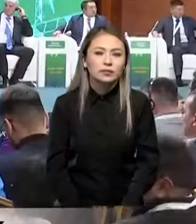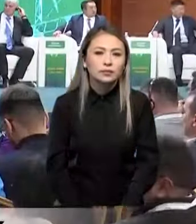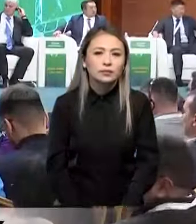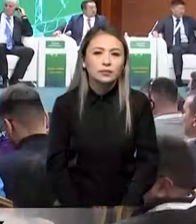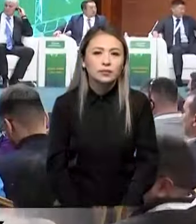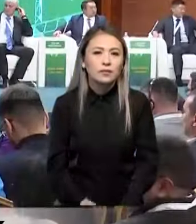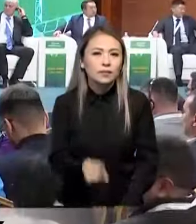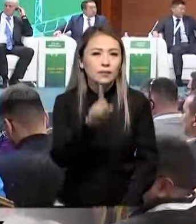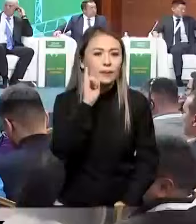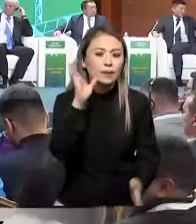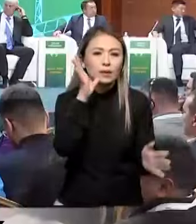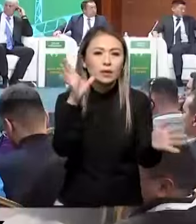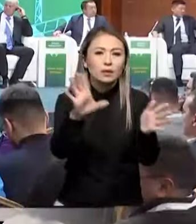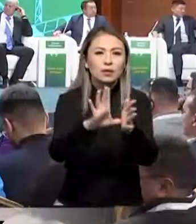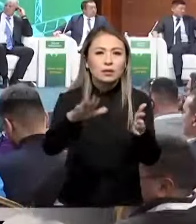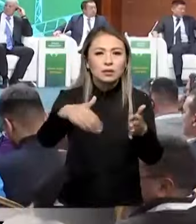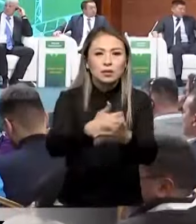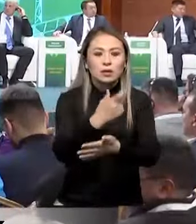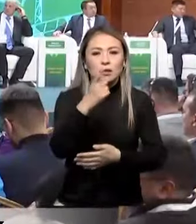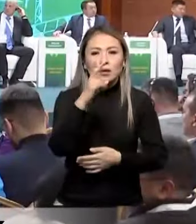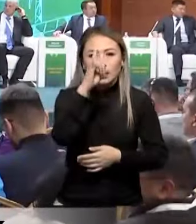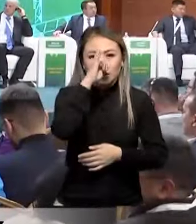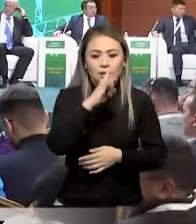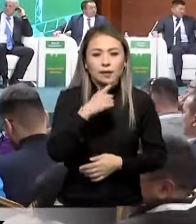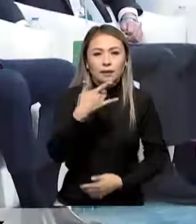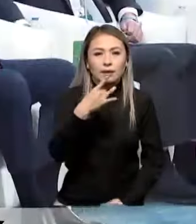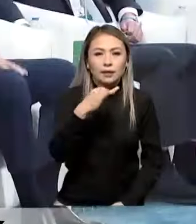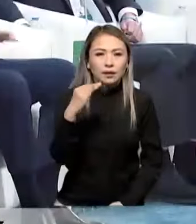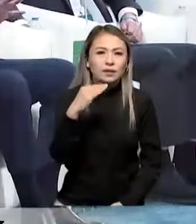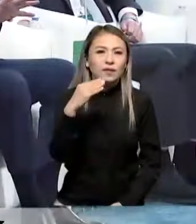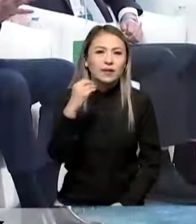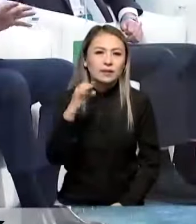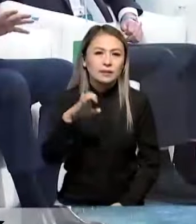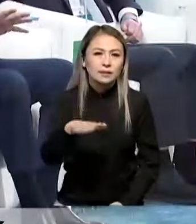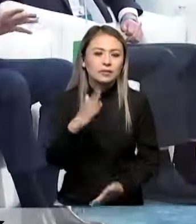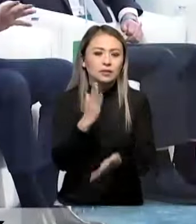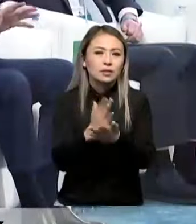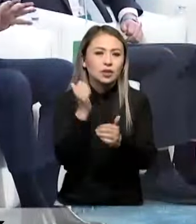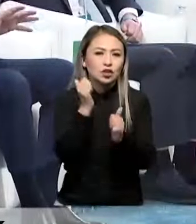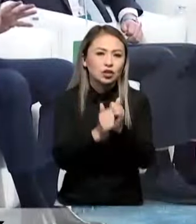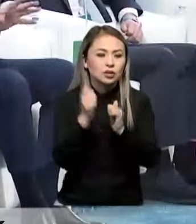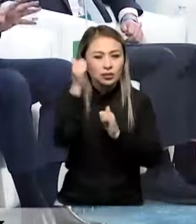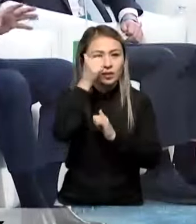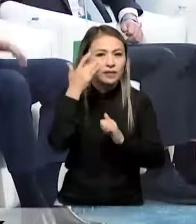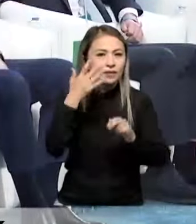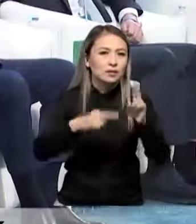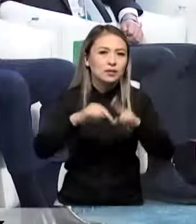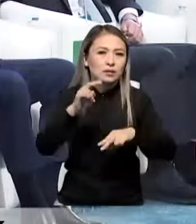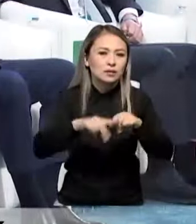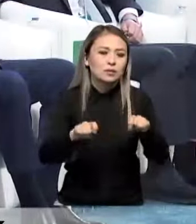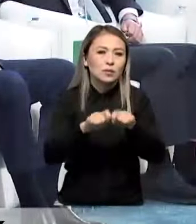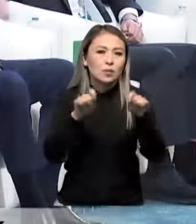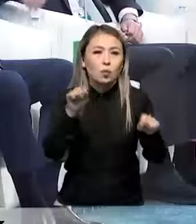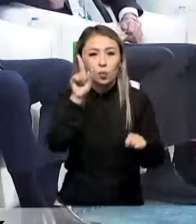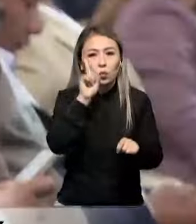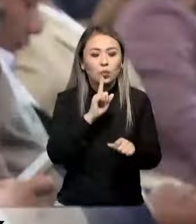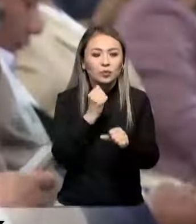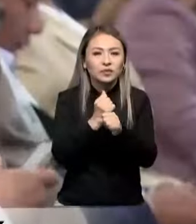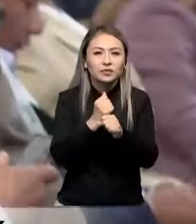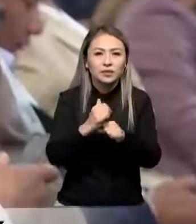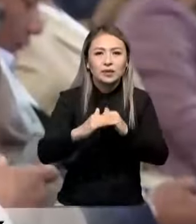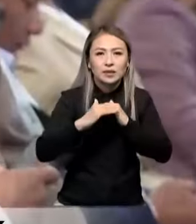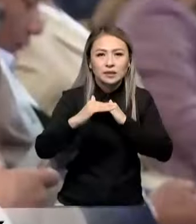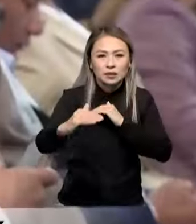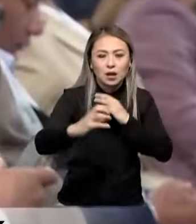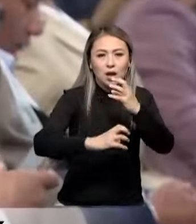Жасыл энергетика ғарналған қазақ Грин Фест қалқыралық іскерлік фестивалі жыл сайын саламамандарының басын қосатын бірігей ананға айналды. Шараға еліміз